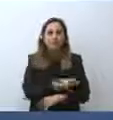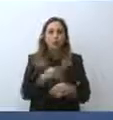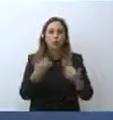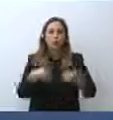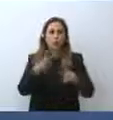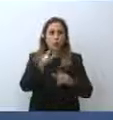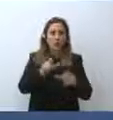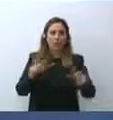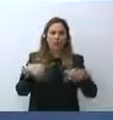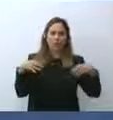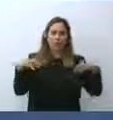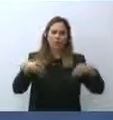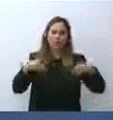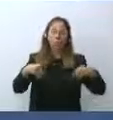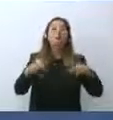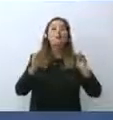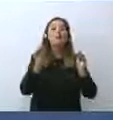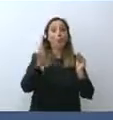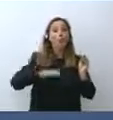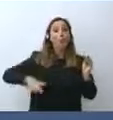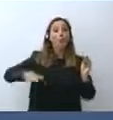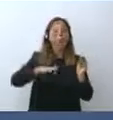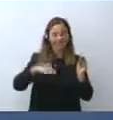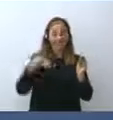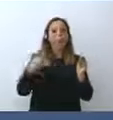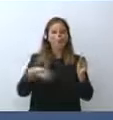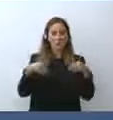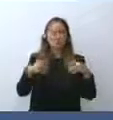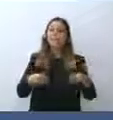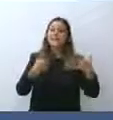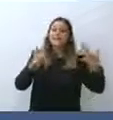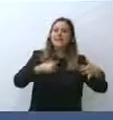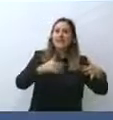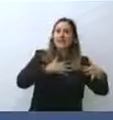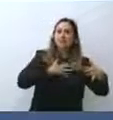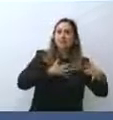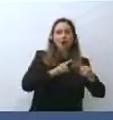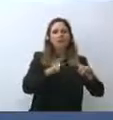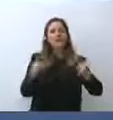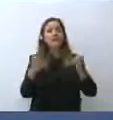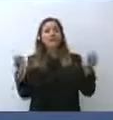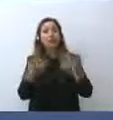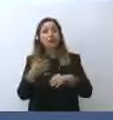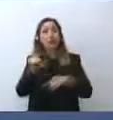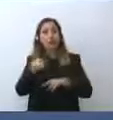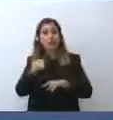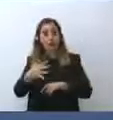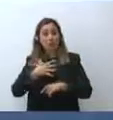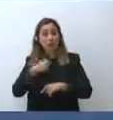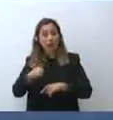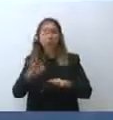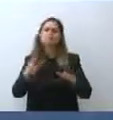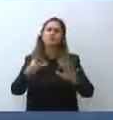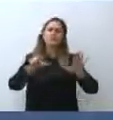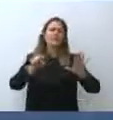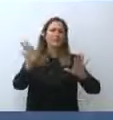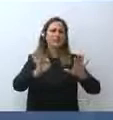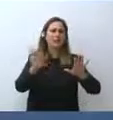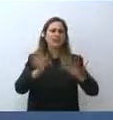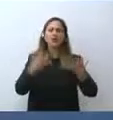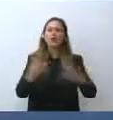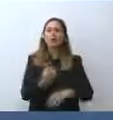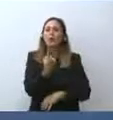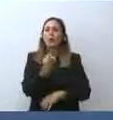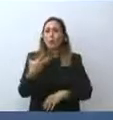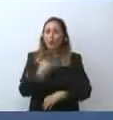entusiasmo dai giovani. Dai giovani tra i 16 e i 19 anni circa il 70% ha ricevuto almeno una dose di